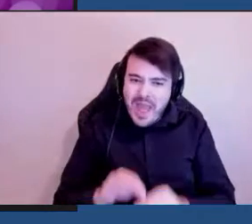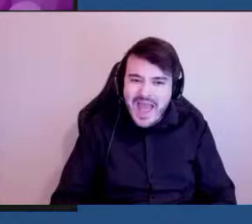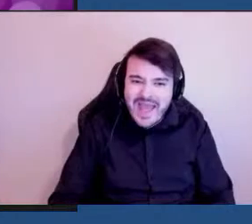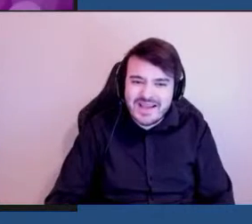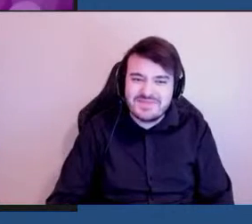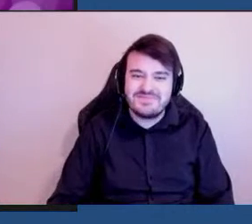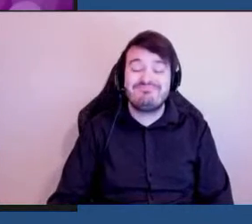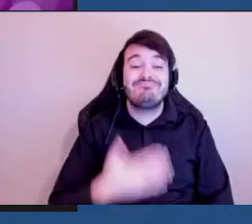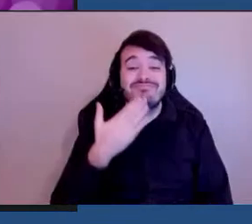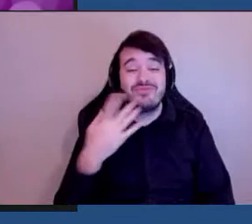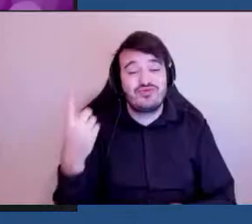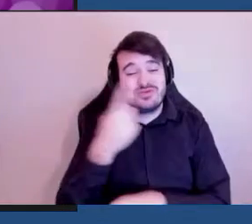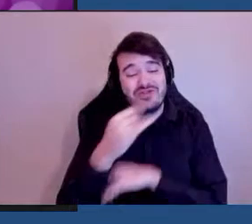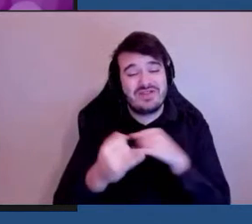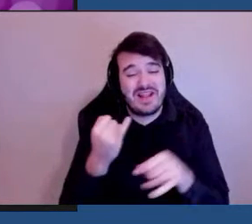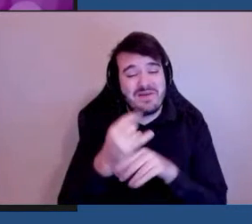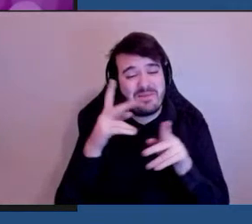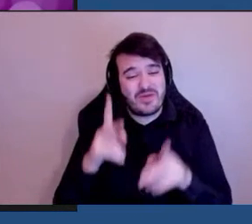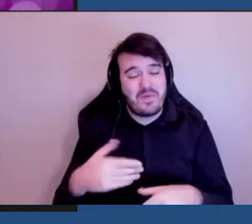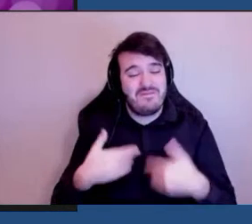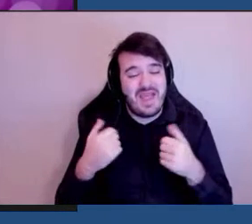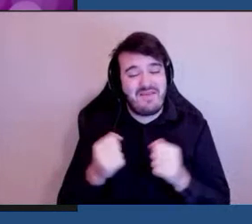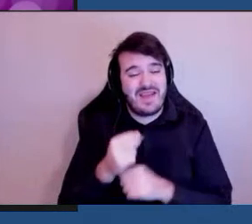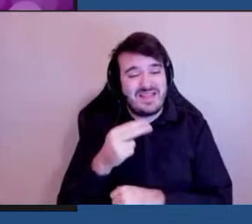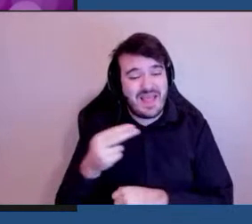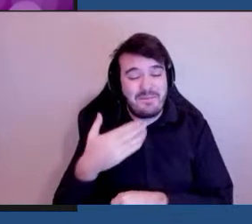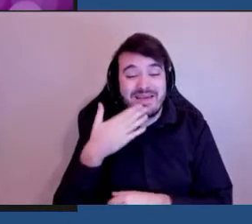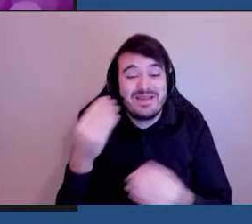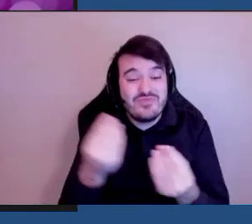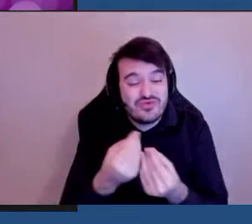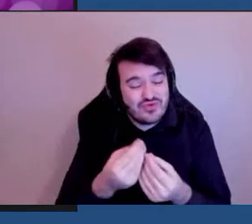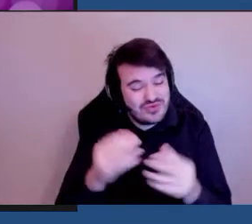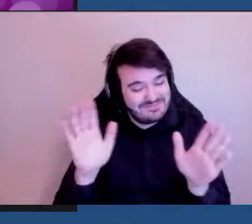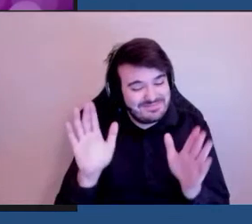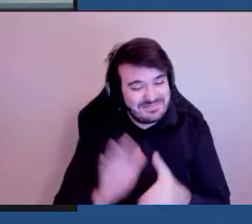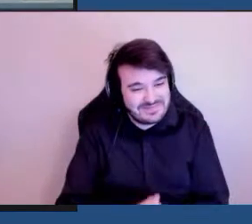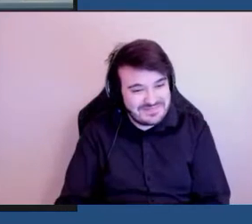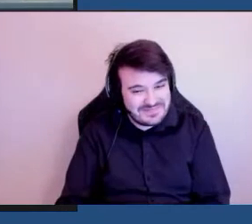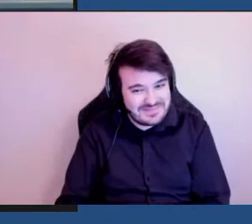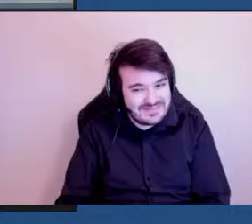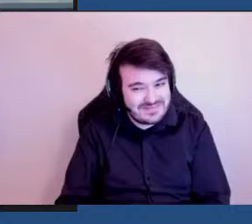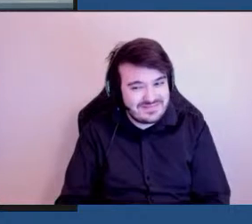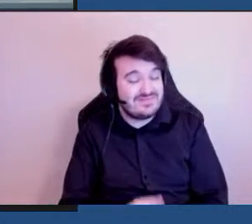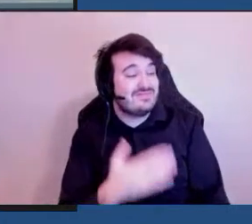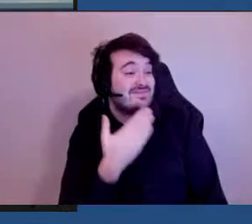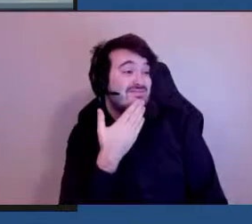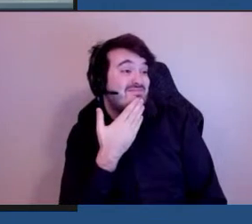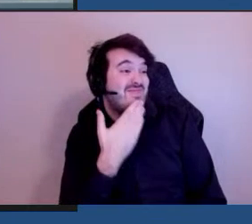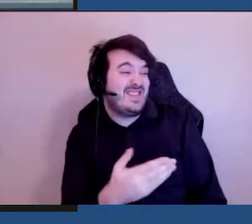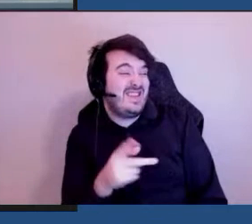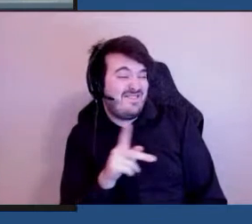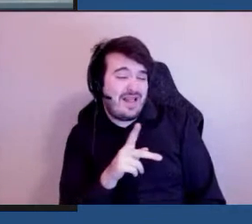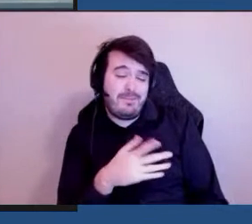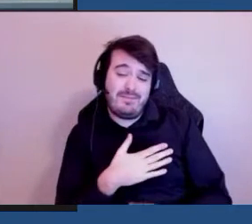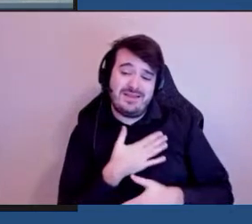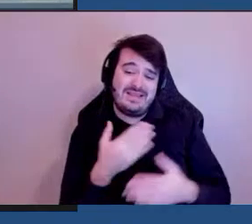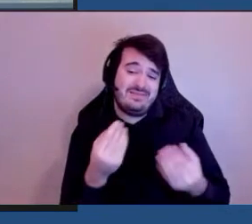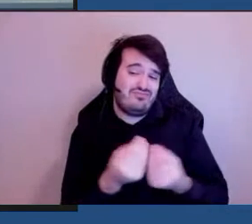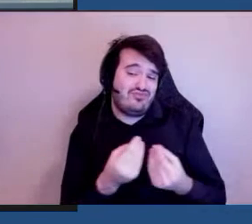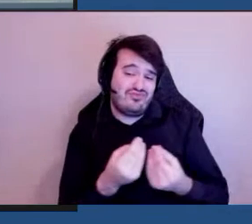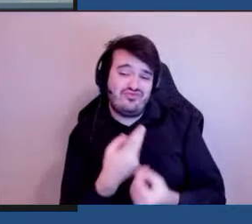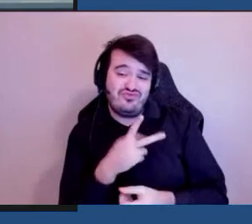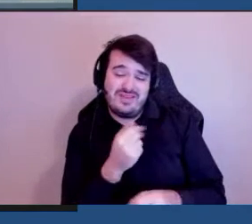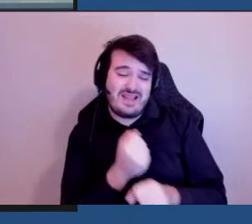Bonne journée internationale des personnes vivant avec des handicaps. Merci beaucoup. Merci, Philippe. Nous apprécions beaucoup votre travail